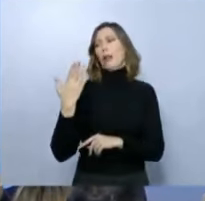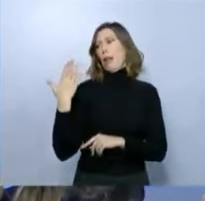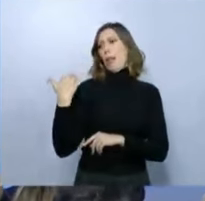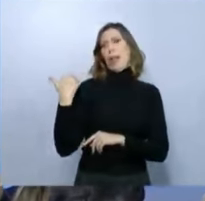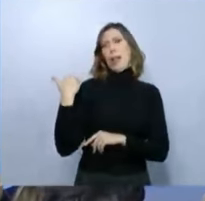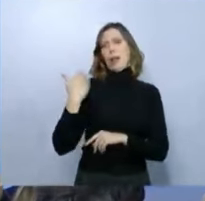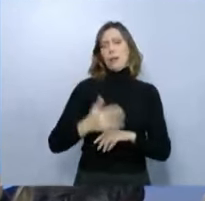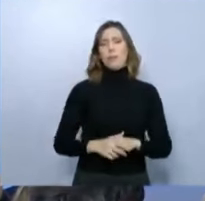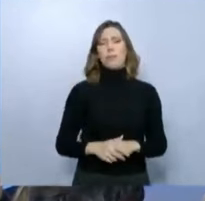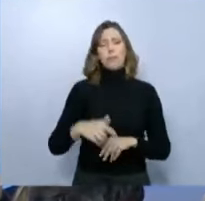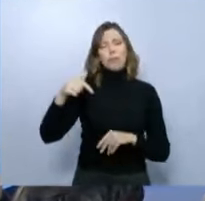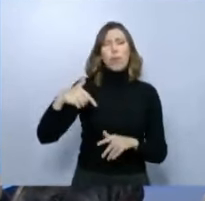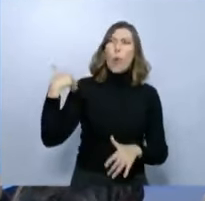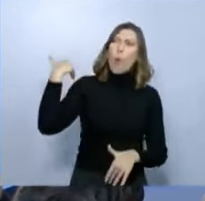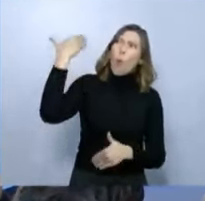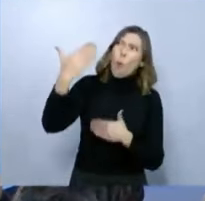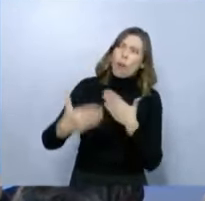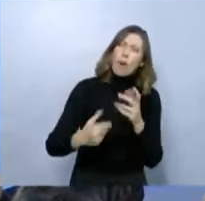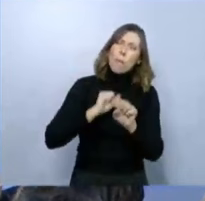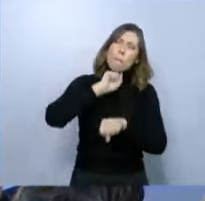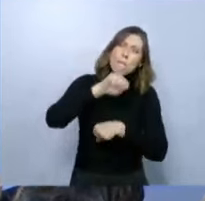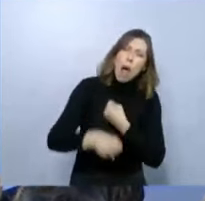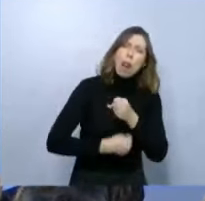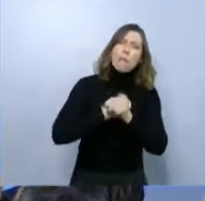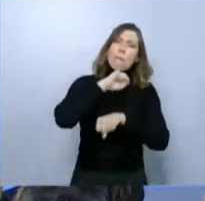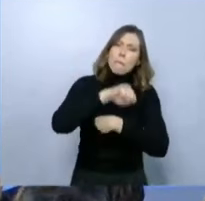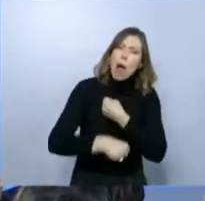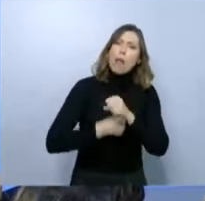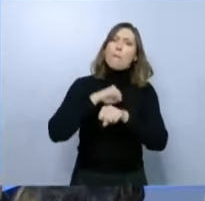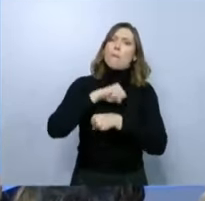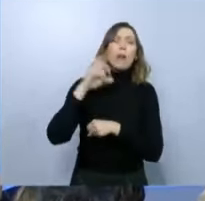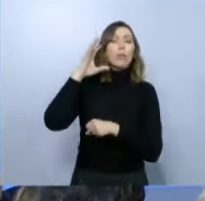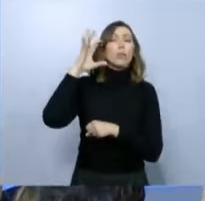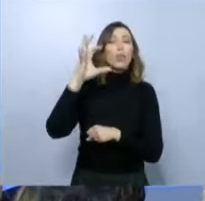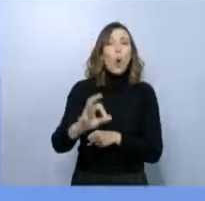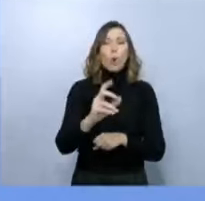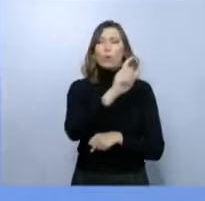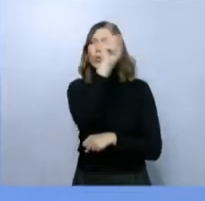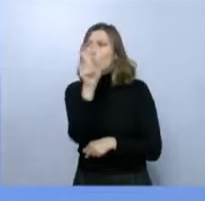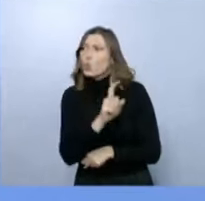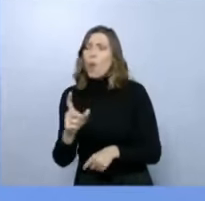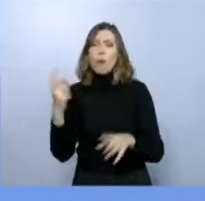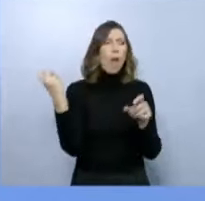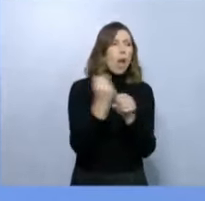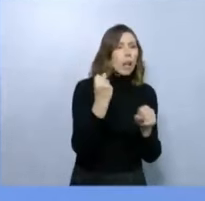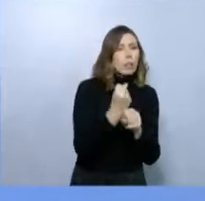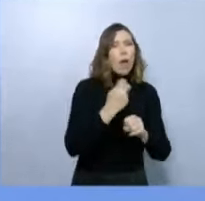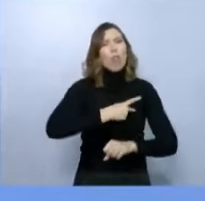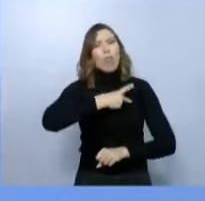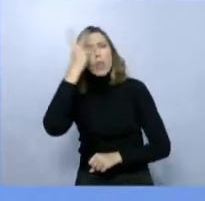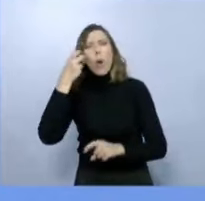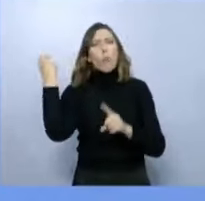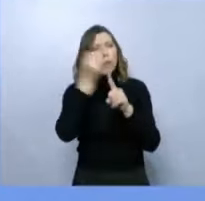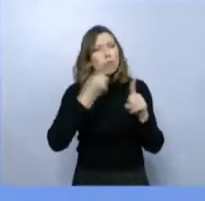σκληρούς αγώνες όλων των δεκαετιών, μέχρι σήμερα για δικαιώματα στη δουλειά, στη ζωή, για ανθρώπινες πόλεις, για μια